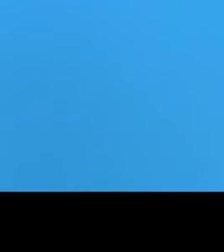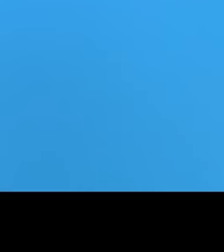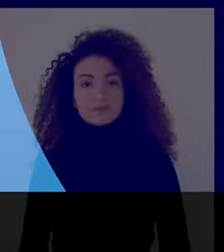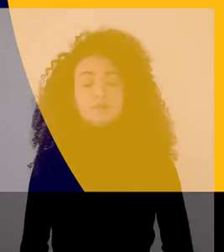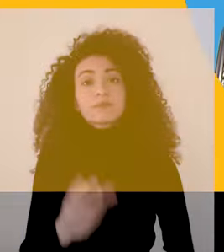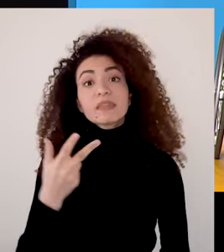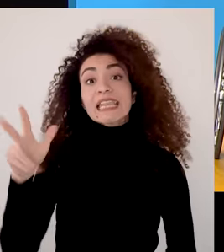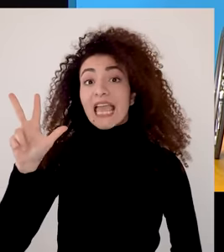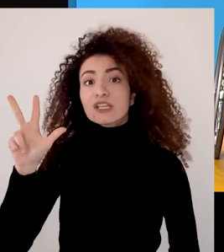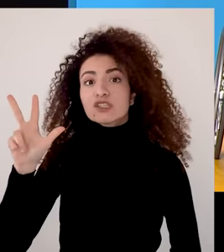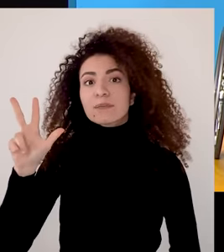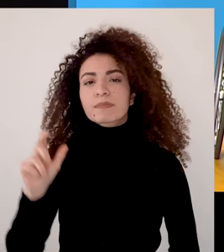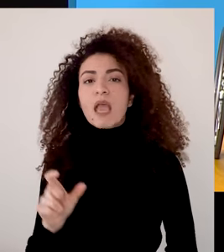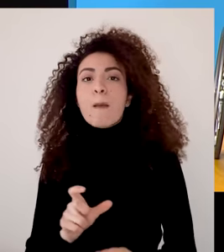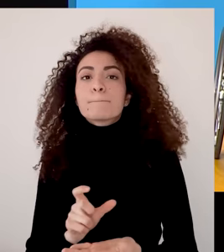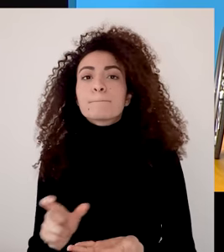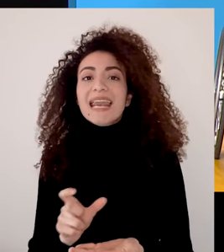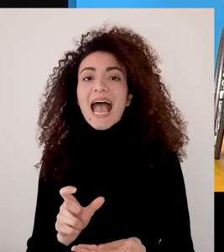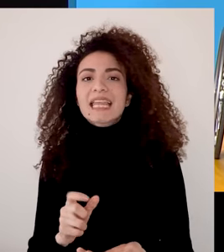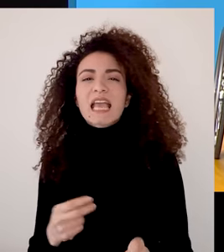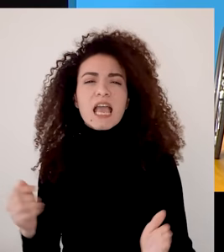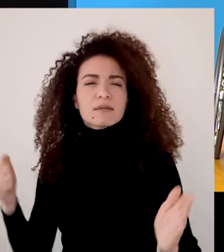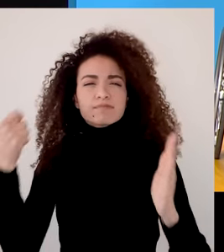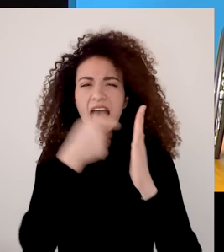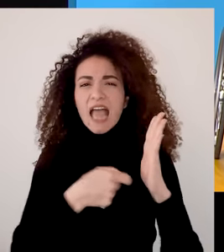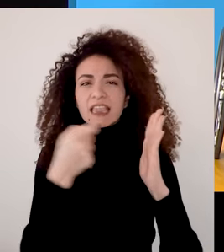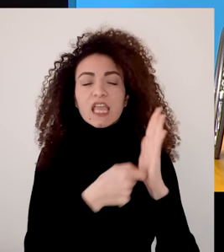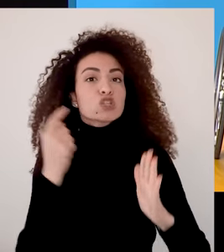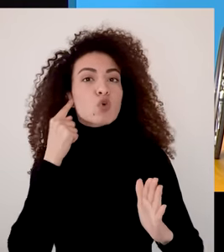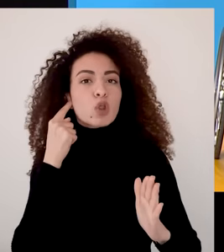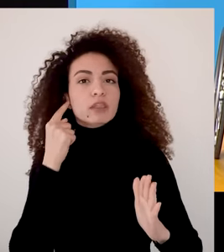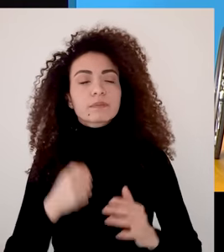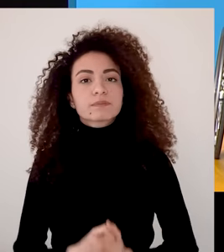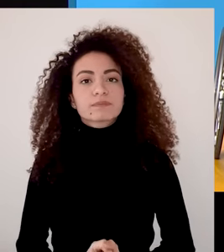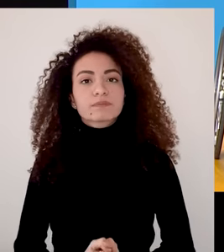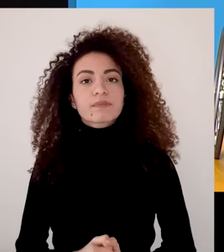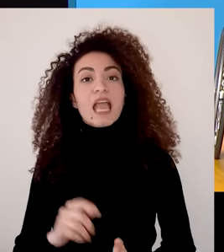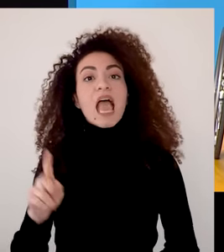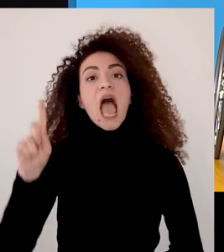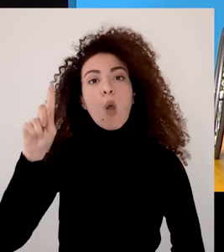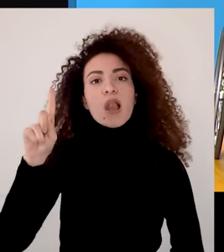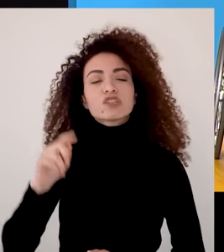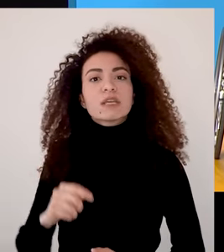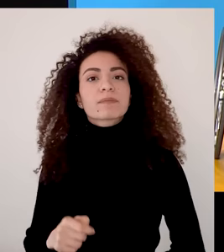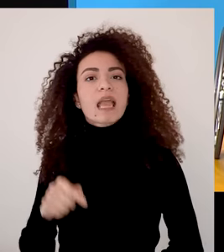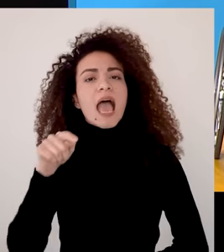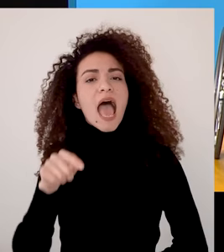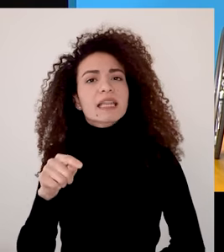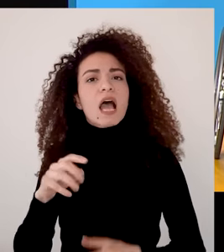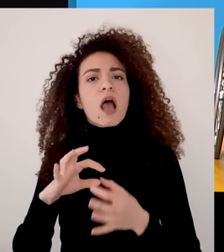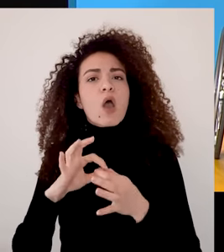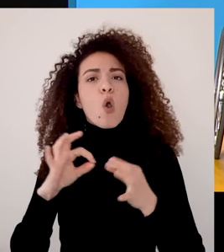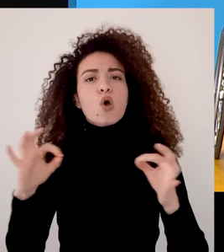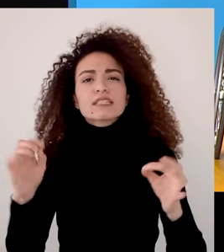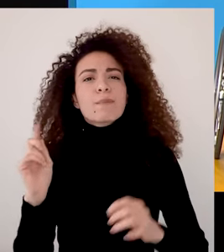ثالثا مرحلة تحدي الصوت حسب طريقة الألاف بي تي ألف أجيب بالقول هذا